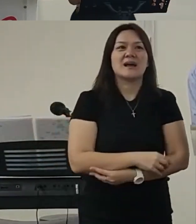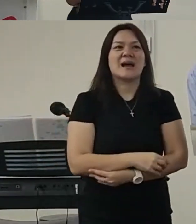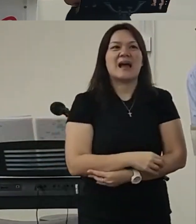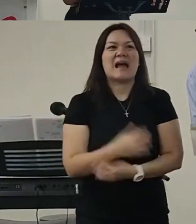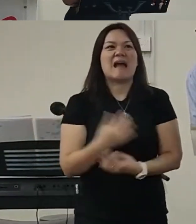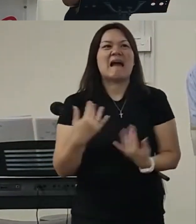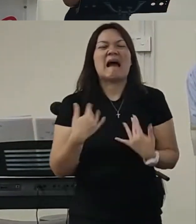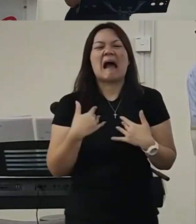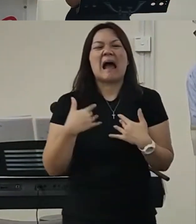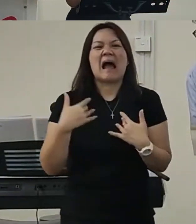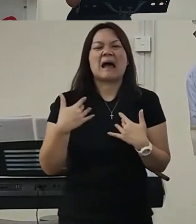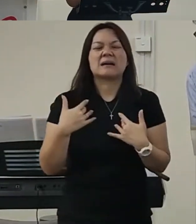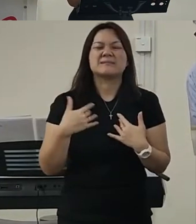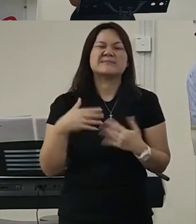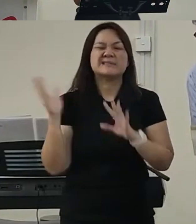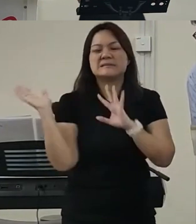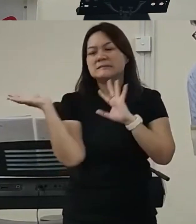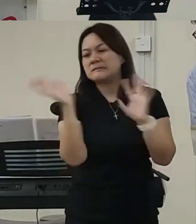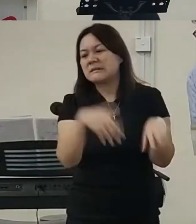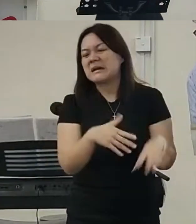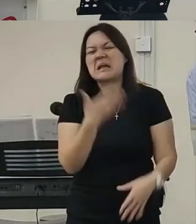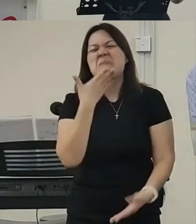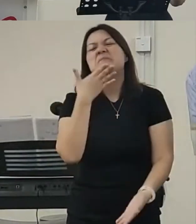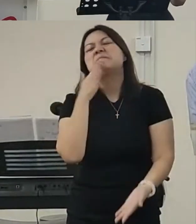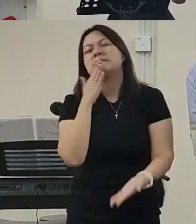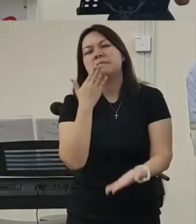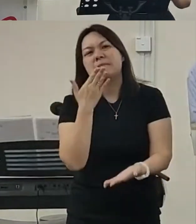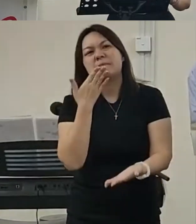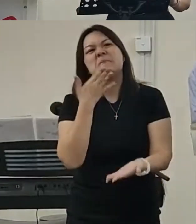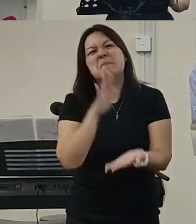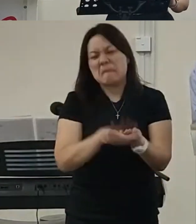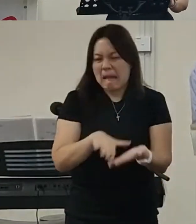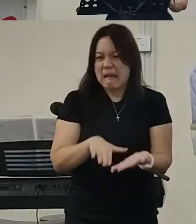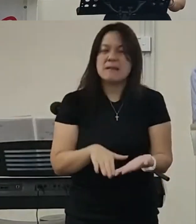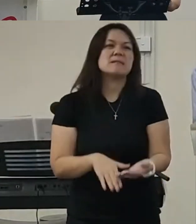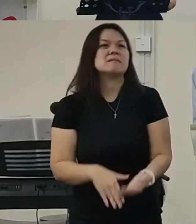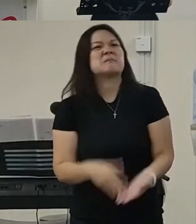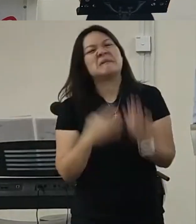然后我想说哎呀很糟糕啊因为我没有办法吃到我最想吃的那一个饼子